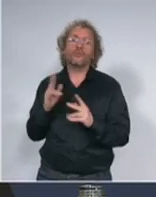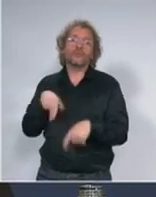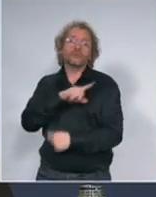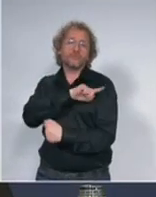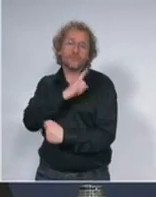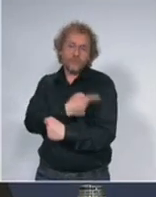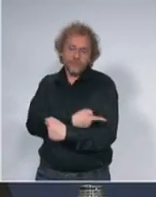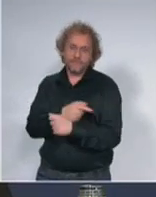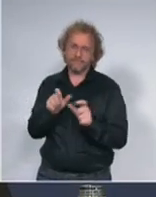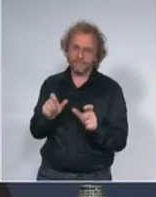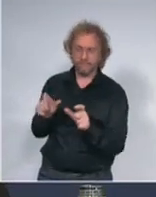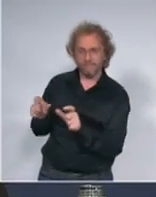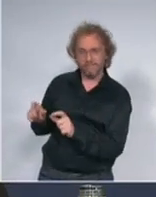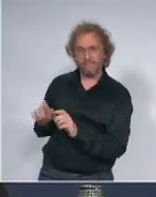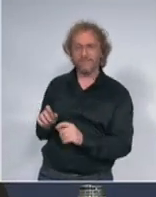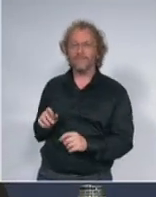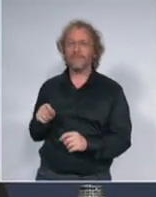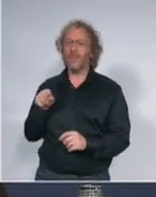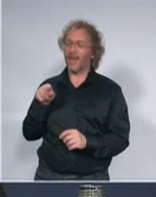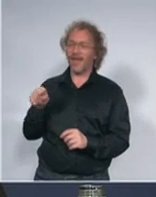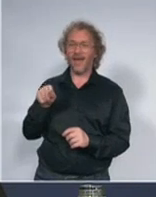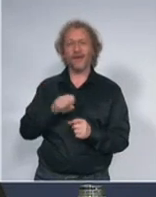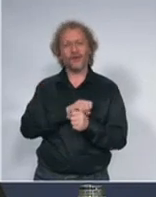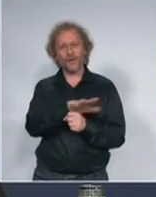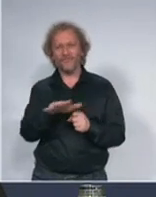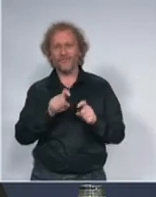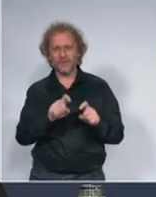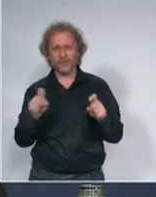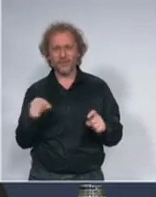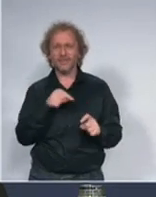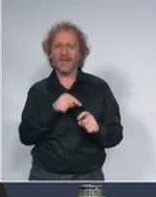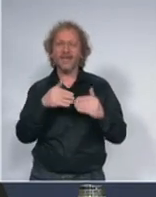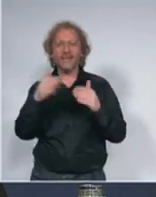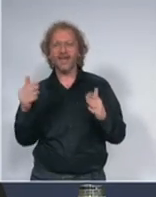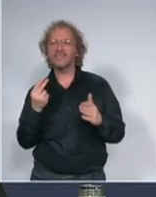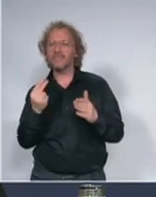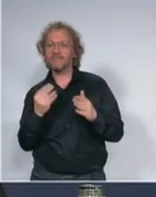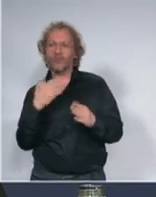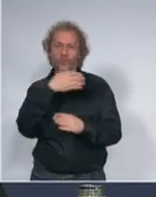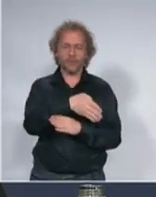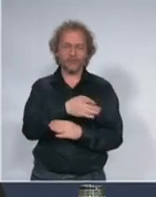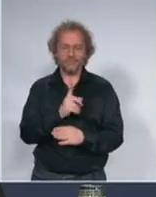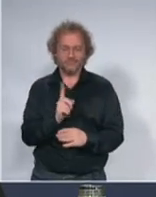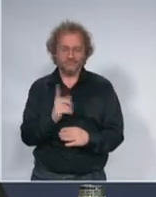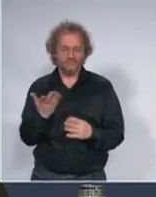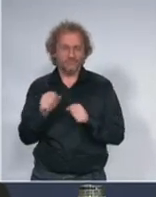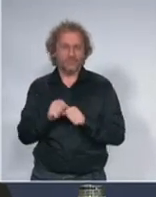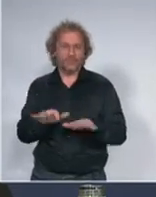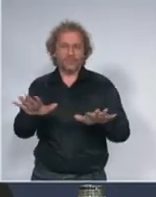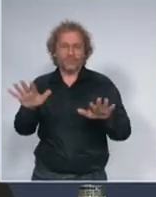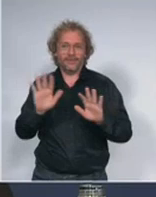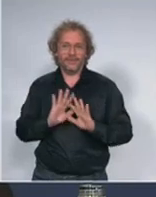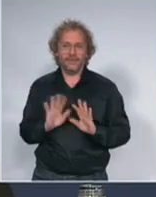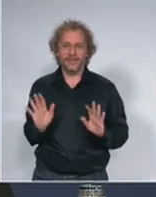virus ne zna za granice to vam je jasno ne možete zaustaviti virus ja volim to da kažem vrlo prosto da svako